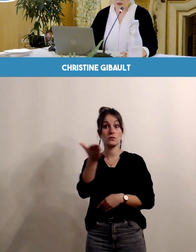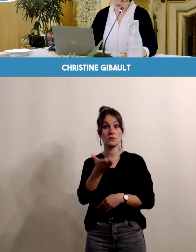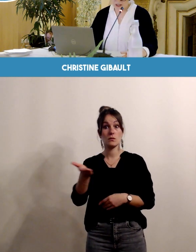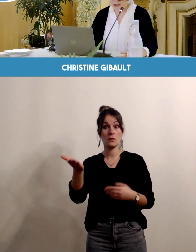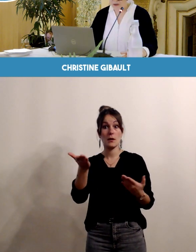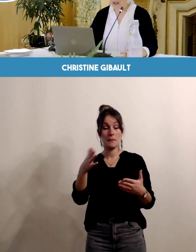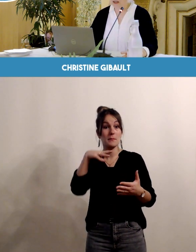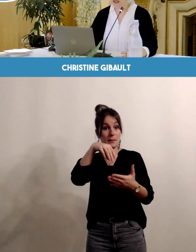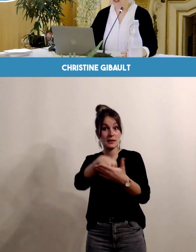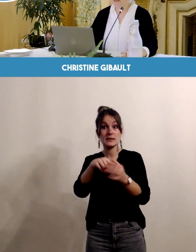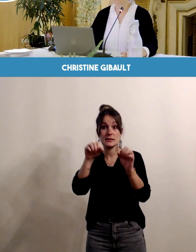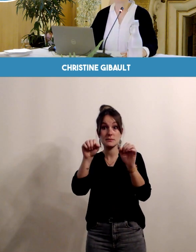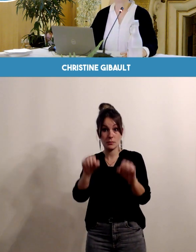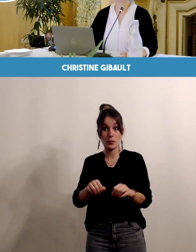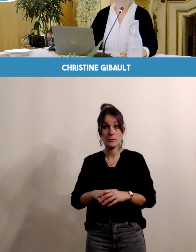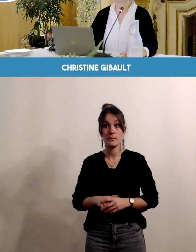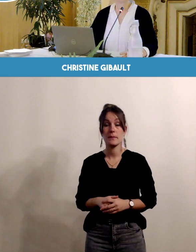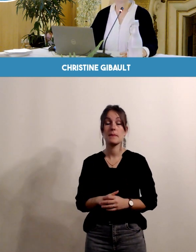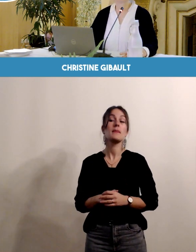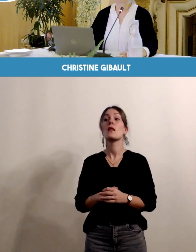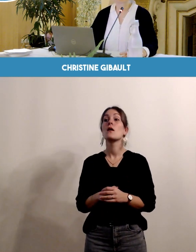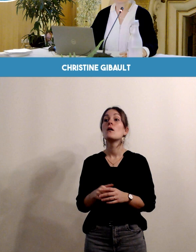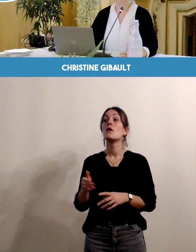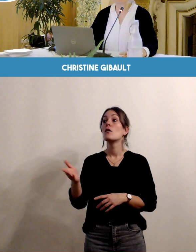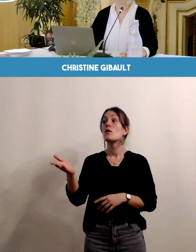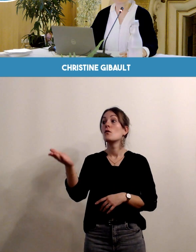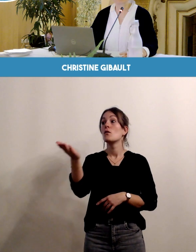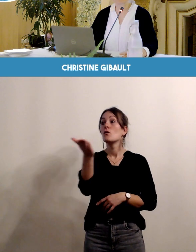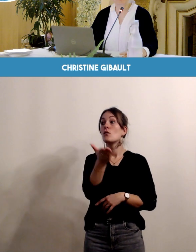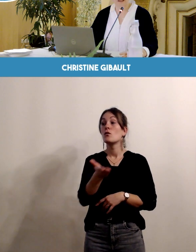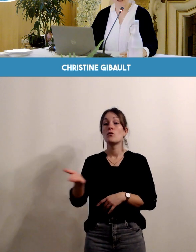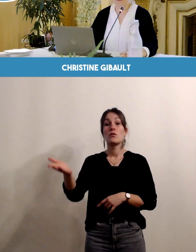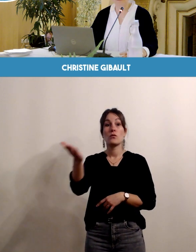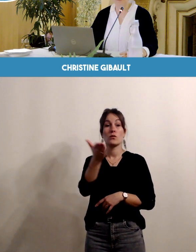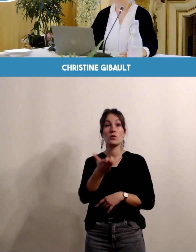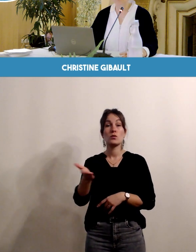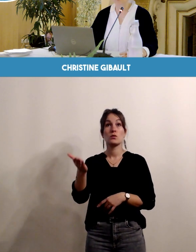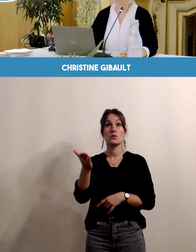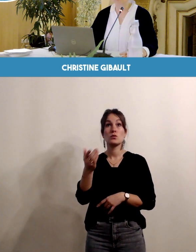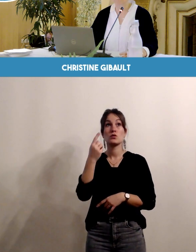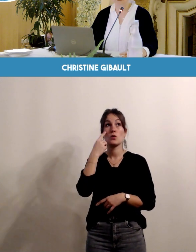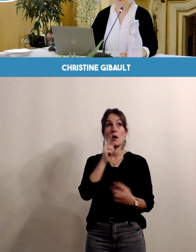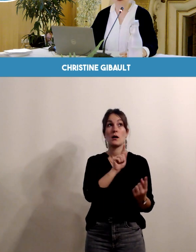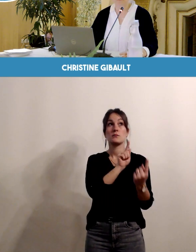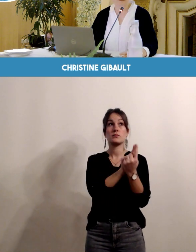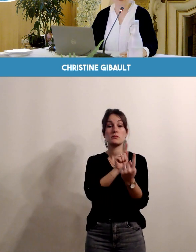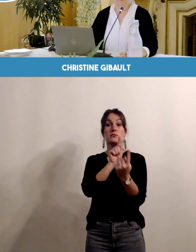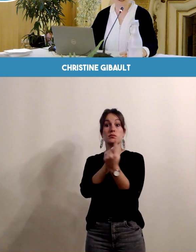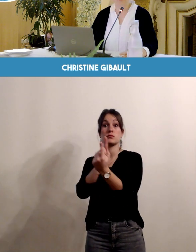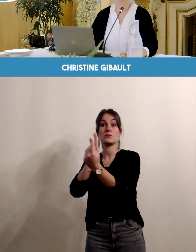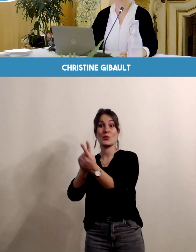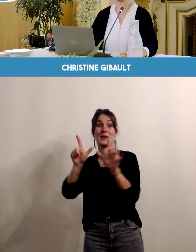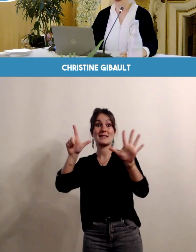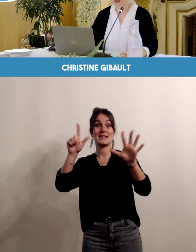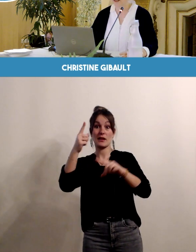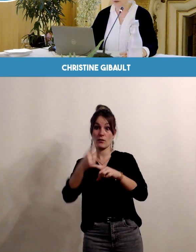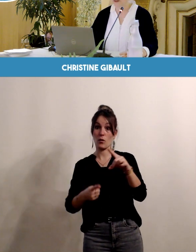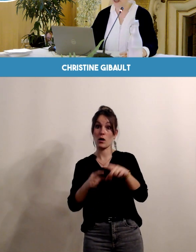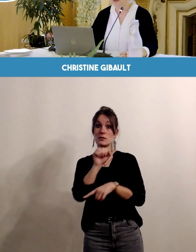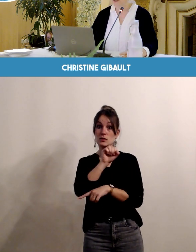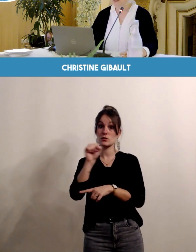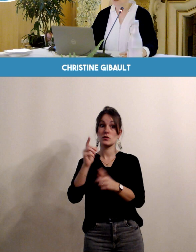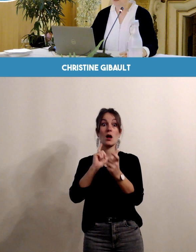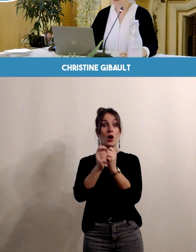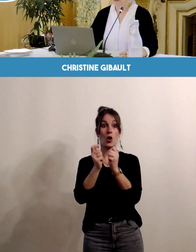un dispositif qui existe. Vous disposez de sept séances remboursées par l'assurance maladie, mais rien ne nous empêche d'en faire